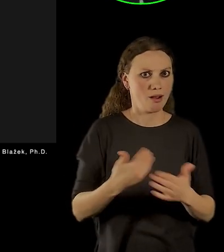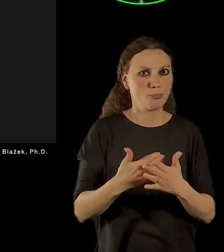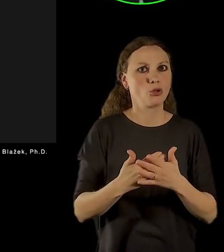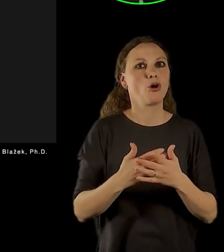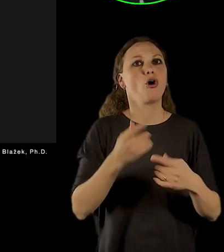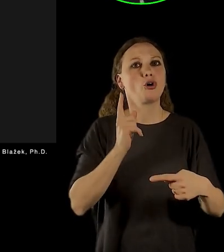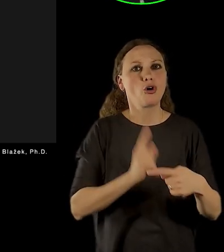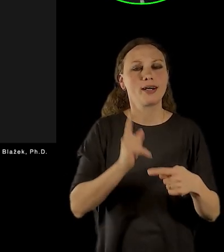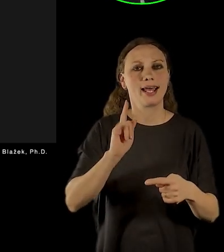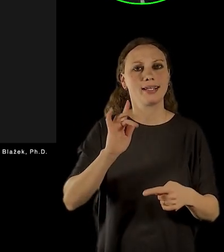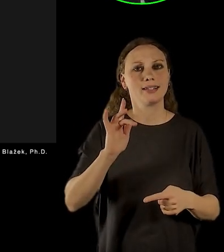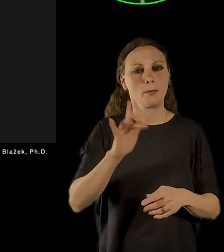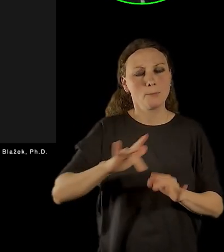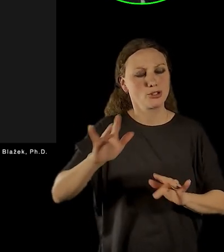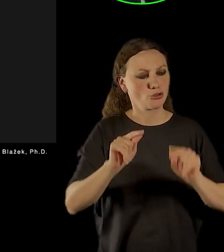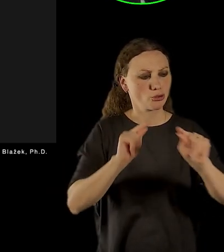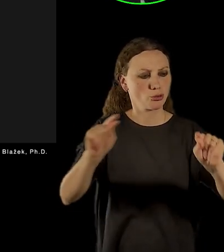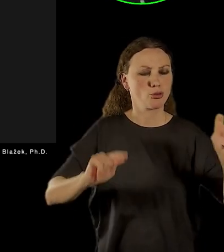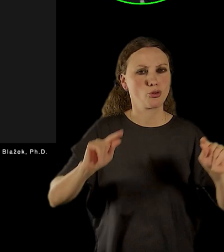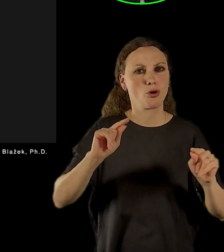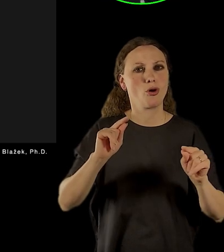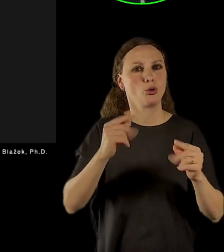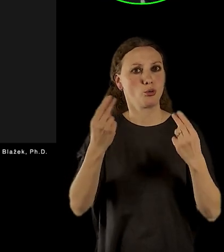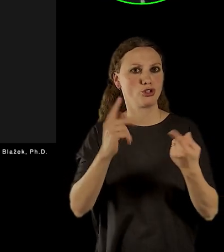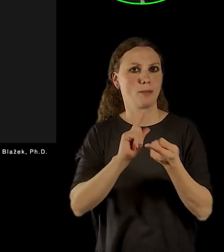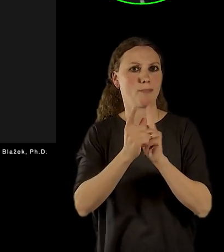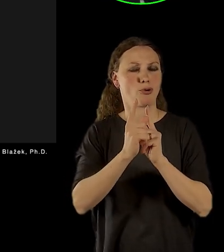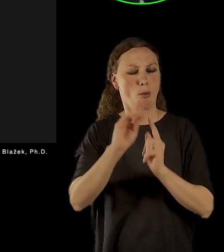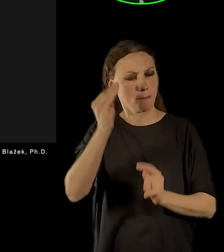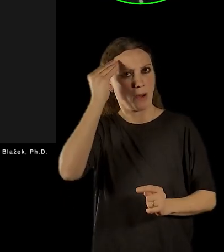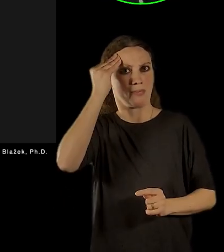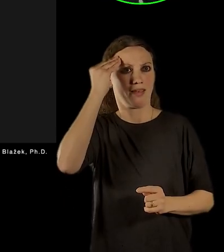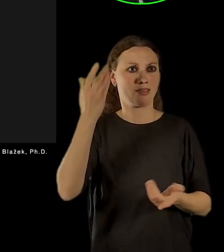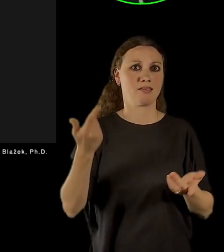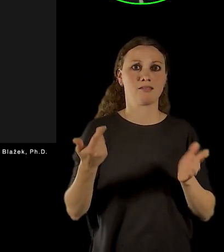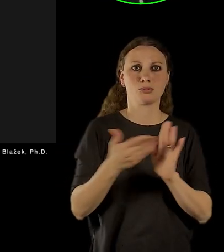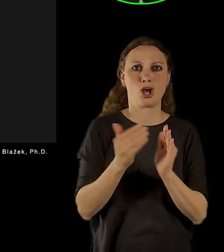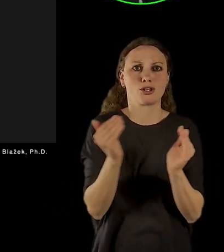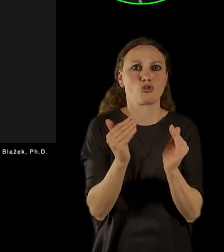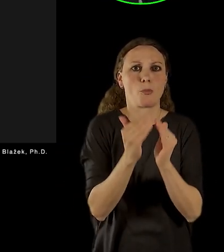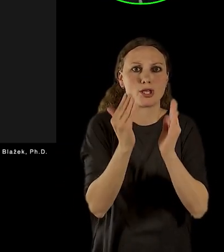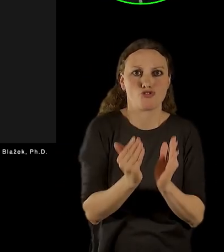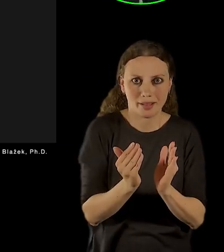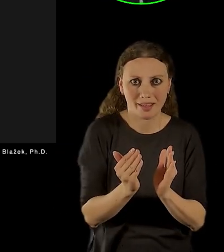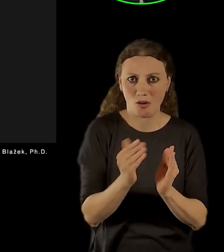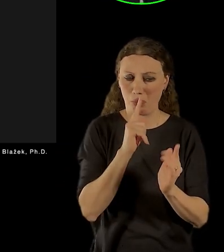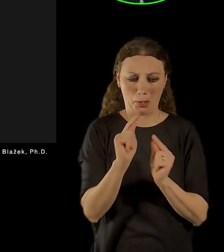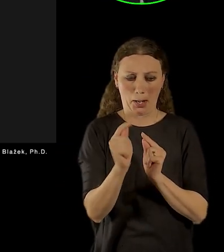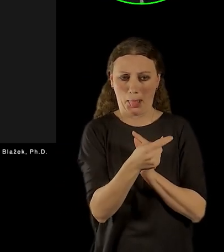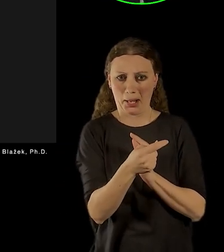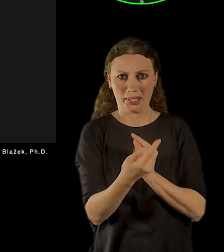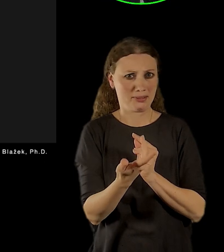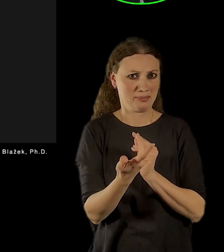paměti, které jsou pro nás důležité, ať už je to proslulý domeček, který máme doslova za rohem, ten